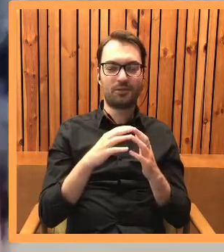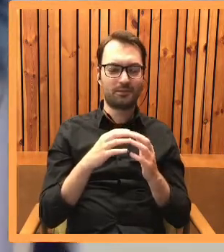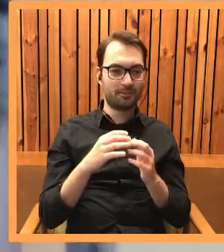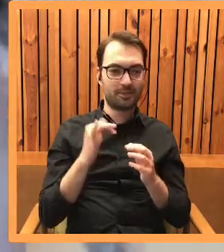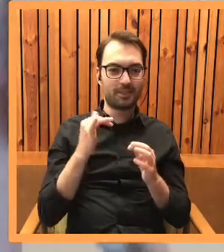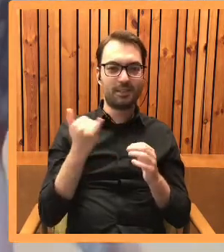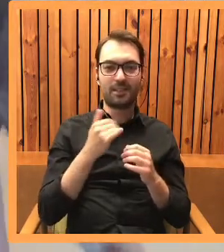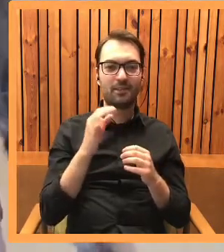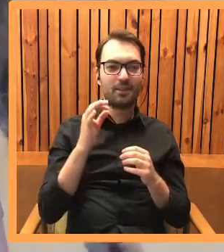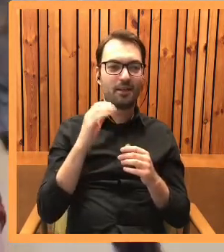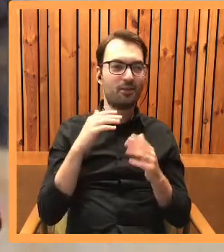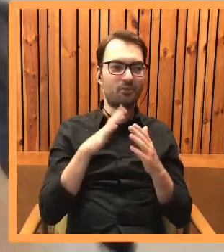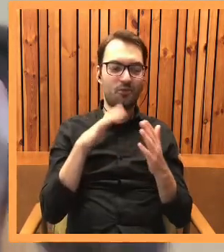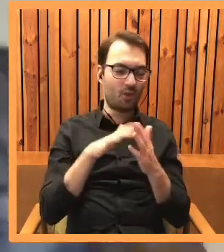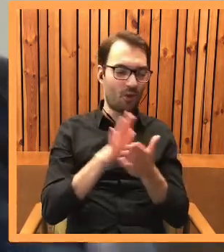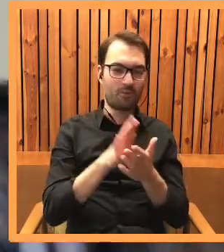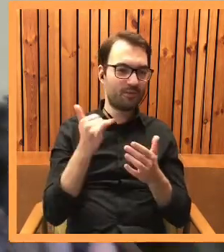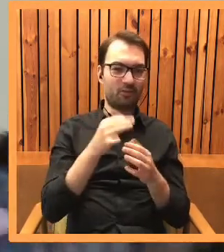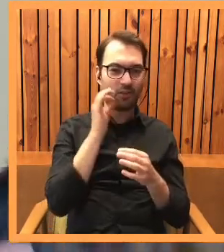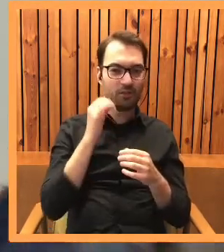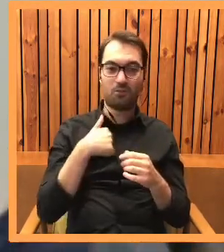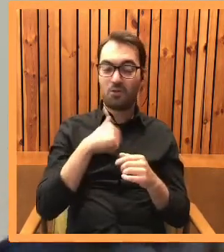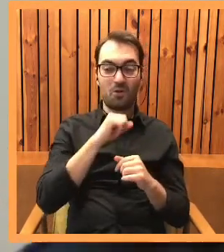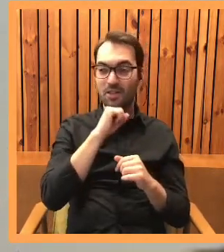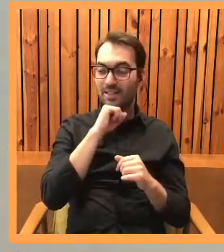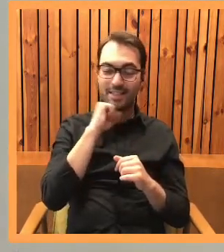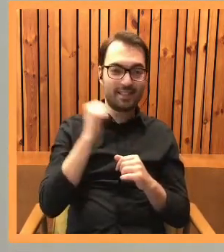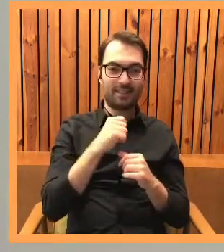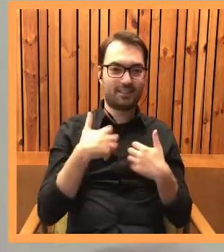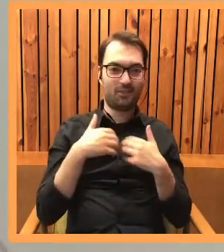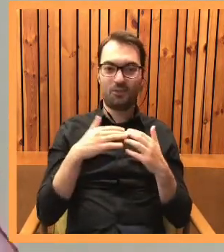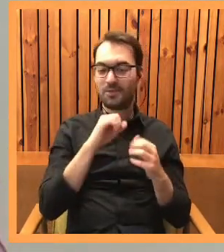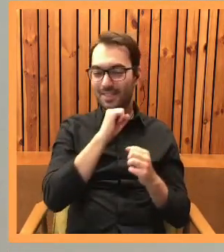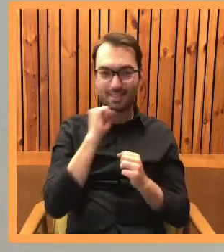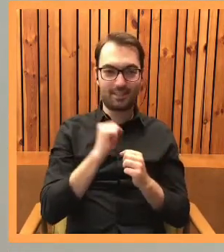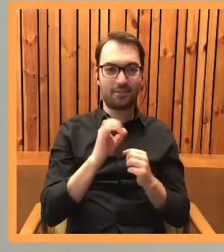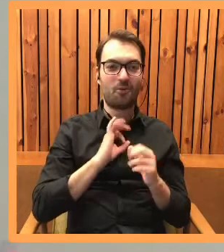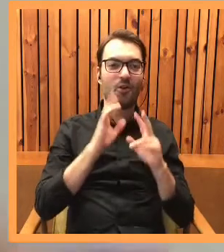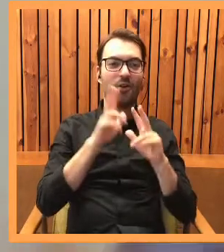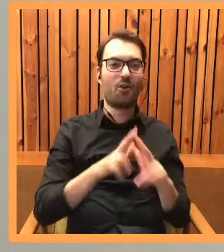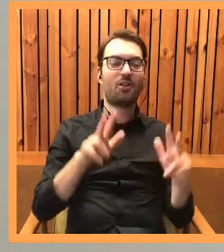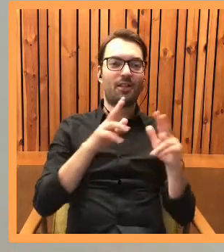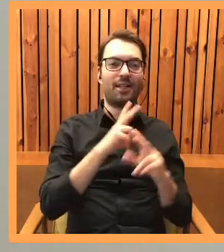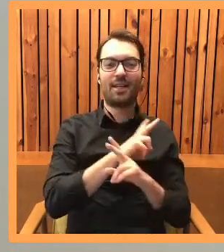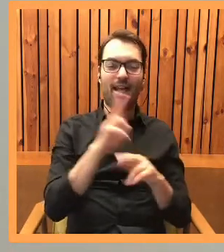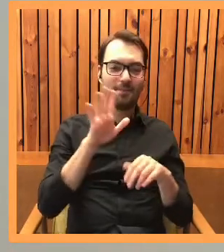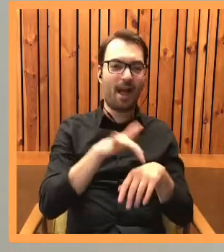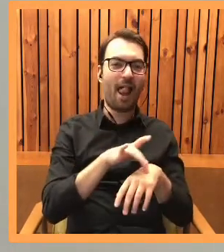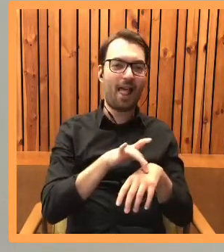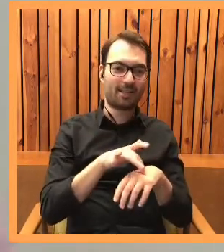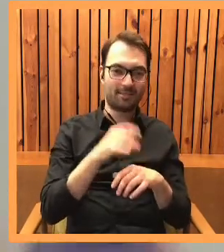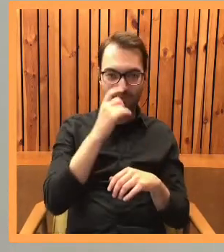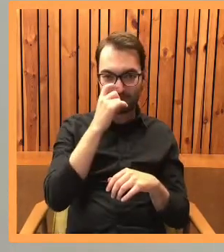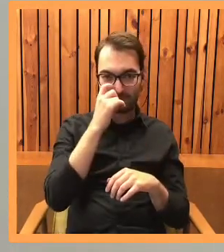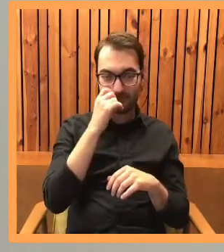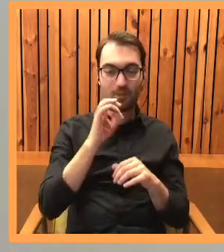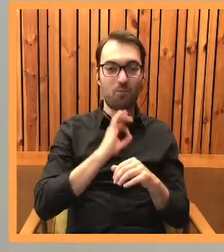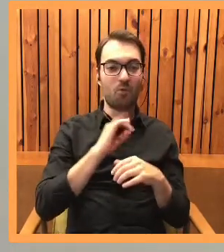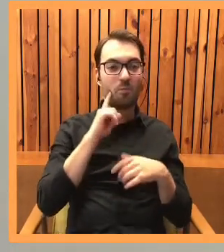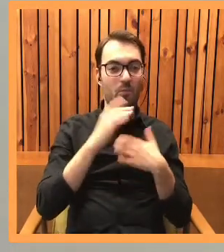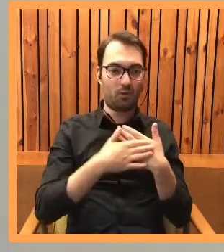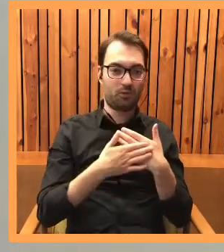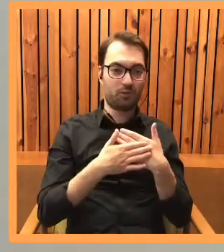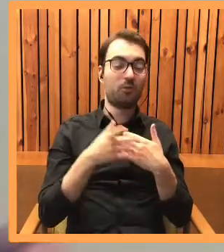teraz. Nie. U mnie nigdy nie było żadnych zwierząt, ponieważ u mnie w rodzinie prawie każdy jest alergikiem. Za to u mojego